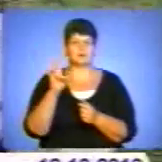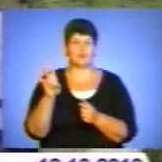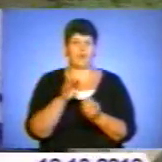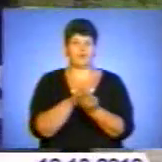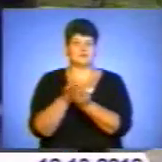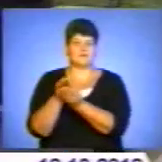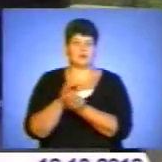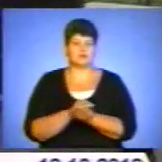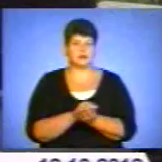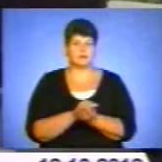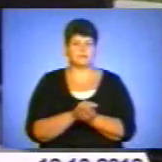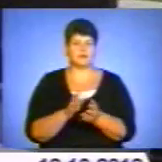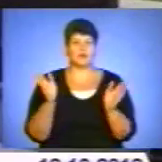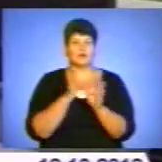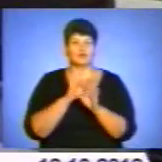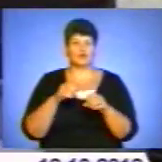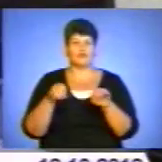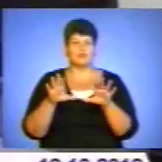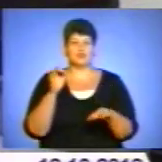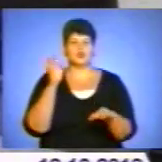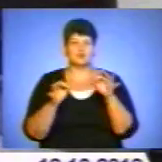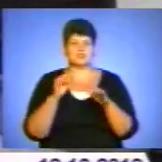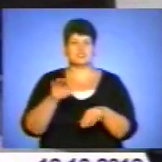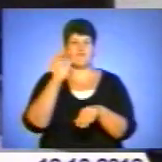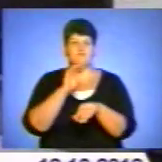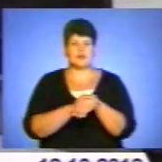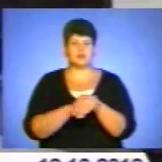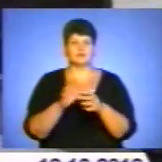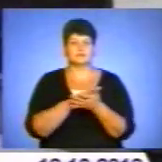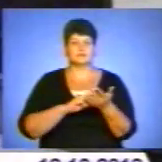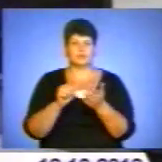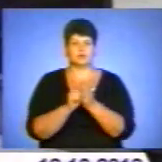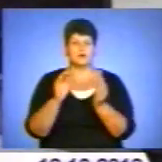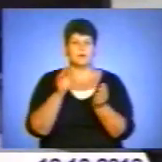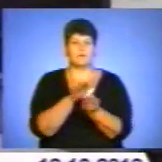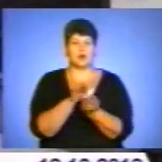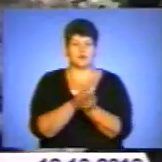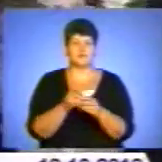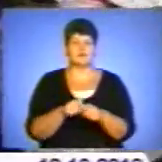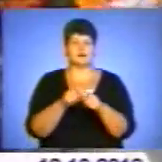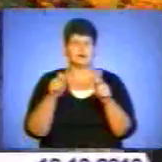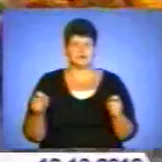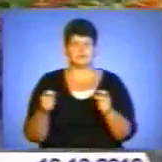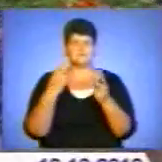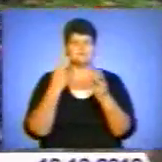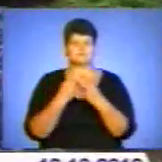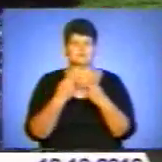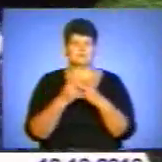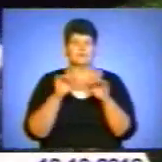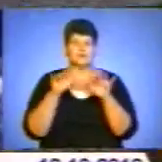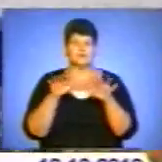Долю юних вандалів вирішить суд. Адже за фактом наруги над могилами порушено карну справу за статтею 297